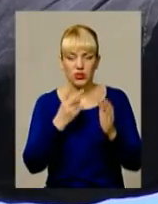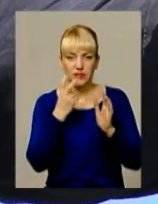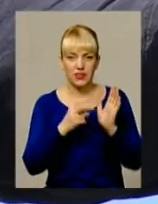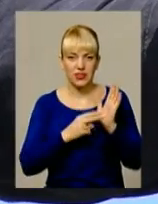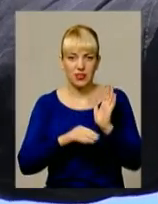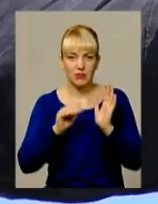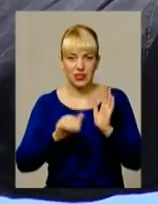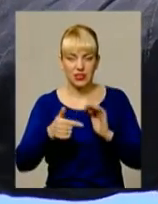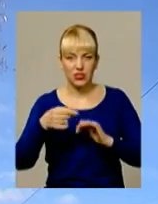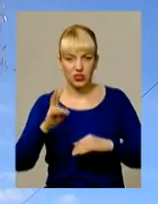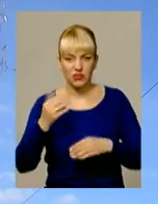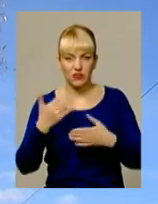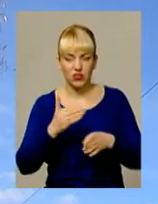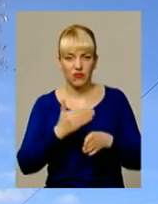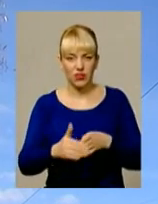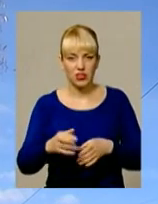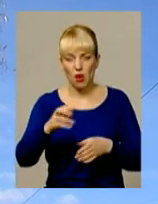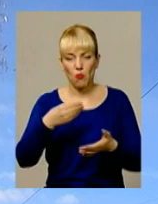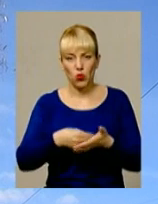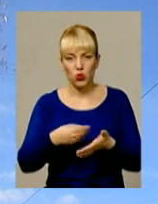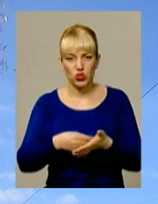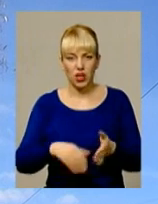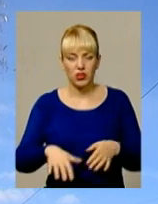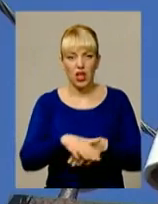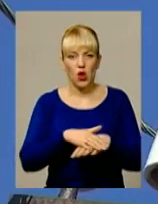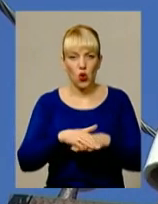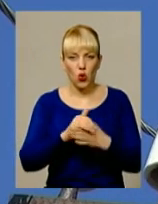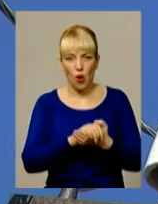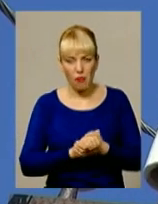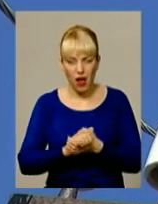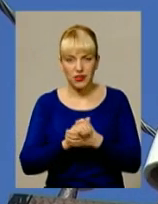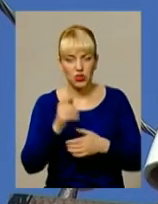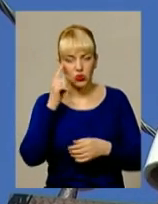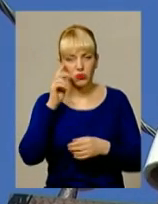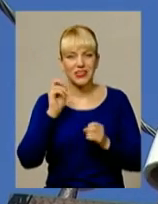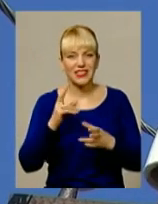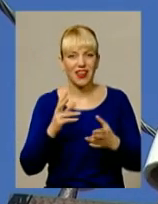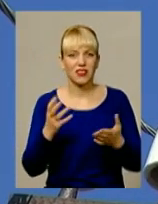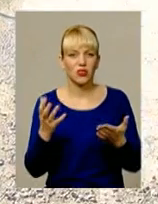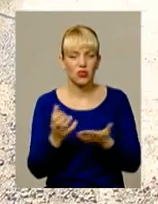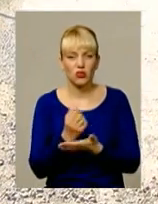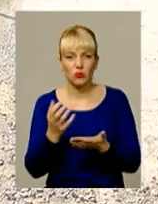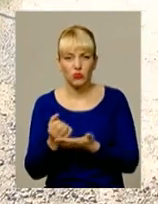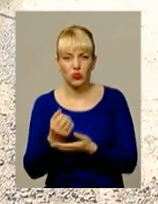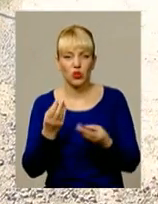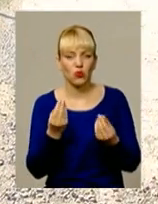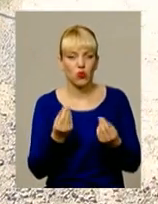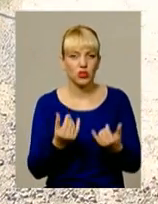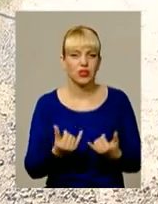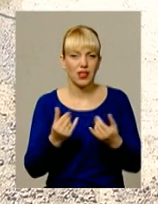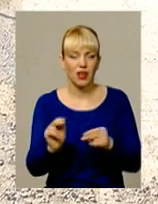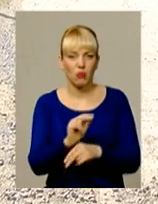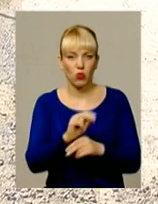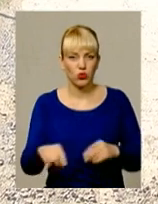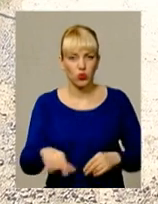тисяч гривень, вже виділили із бюджету громади. І одночасно міркують, як роздобути кошти на ремонт доріг. Надія Драганчук,